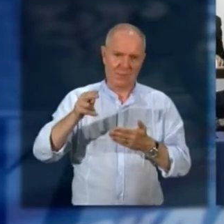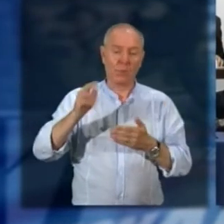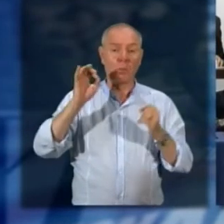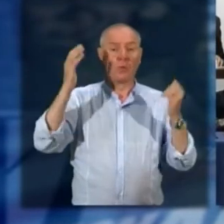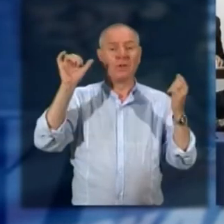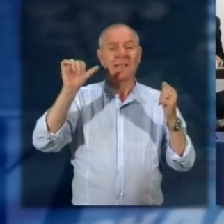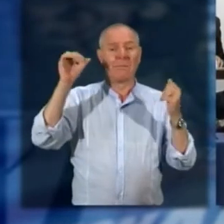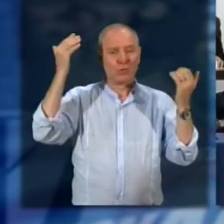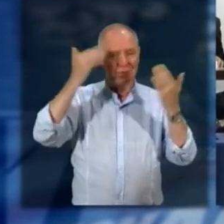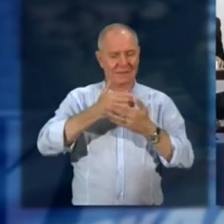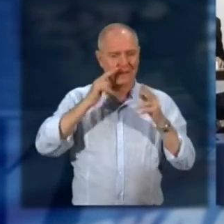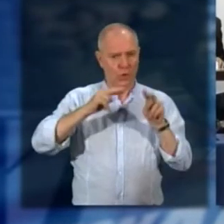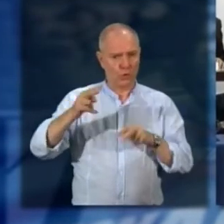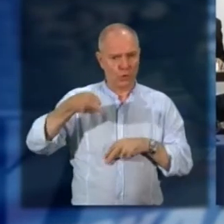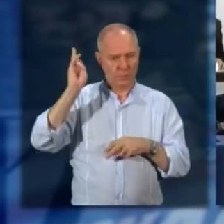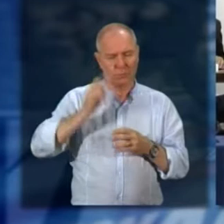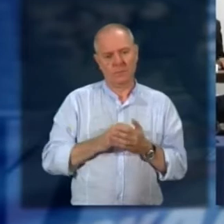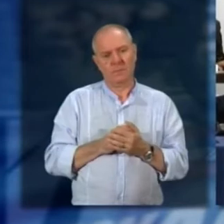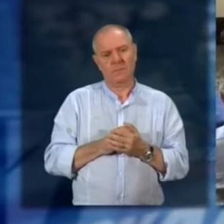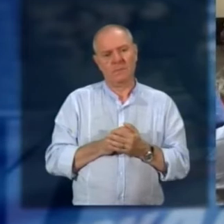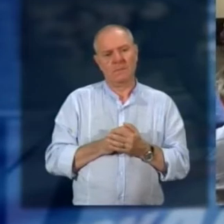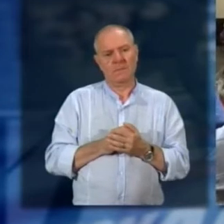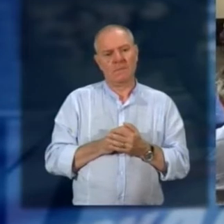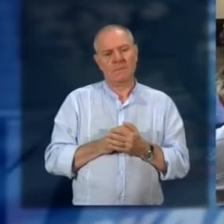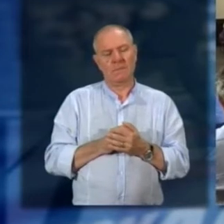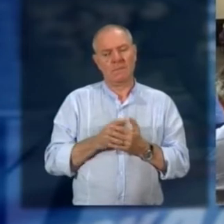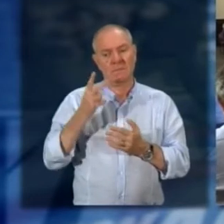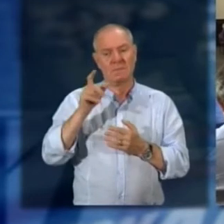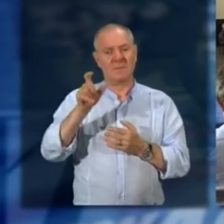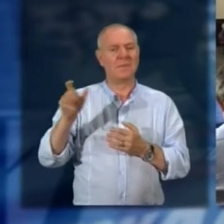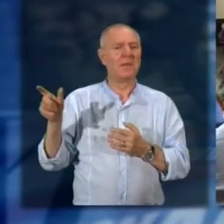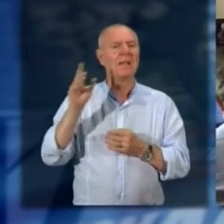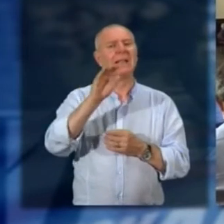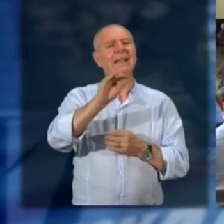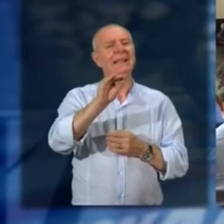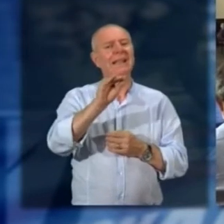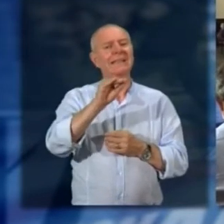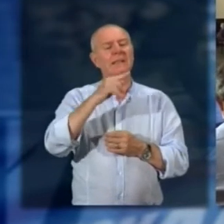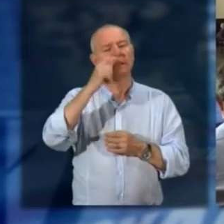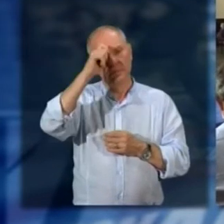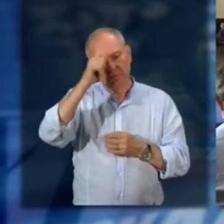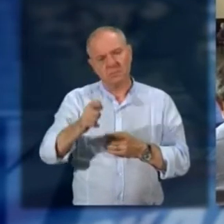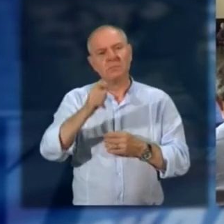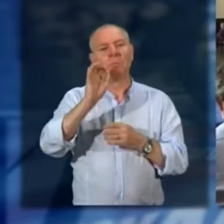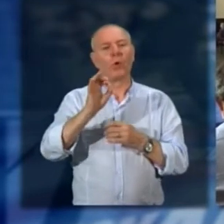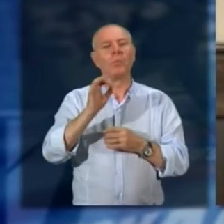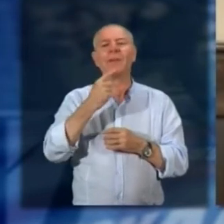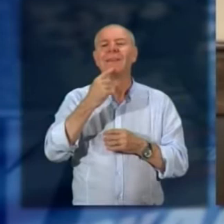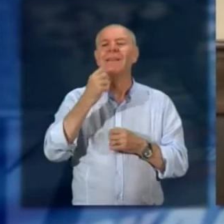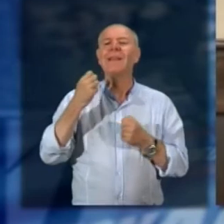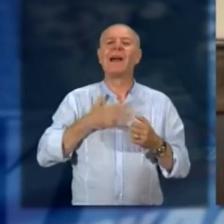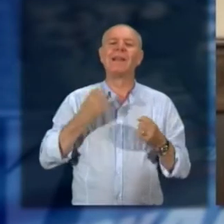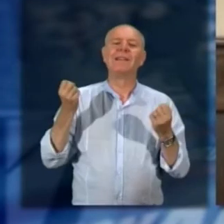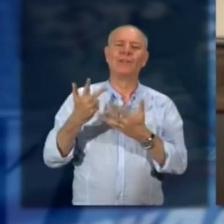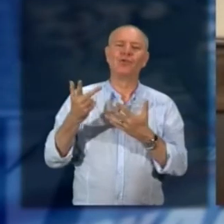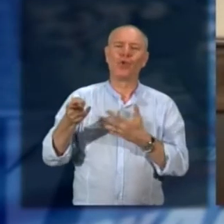via Cavour e il Lungolago infine la richiesta di Antonio Muscarà e Alessandro Travaini di dare in omaggio ai diciottenni la coppia della Costituzione scambio